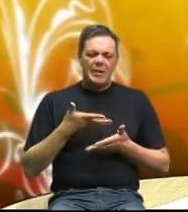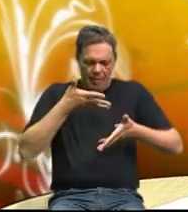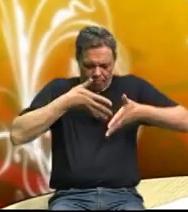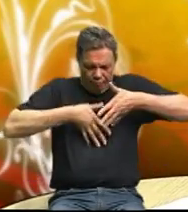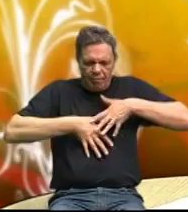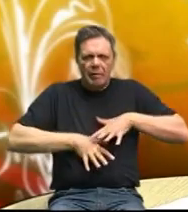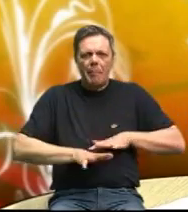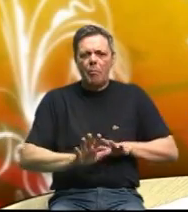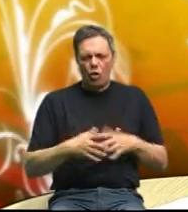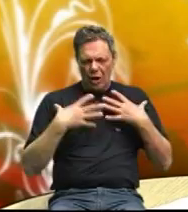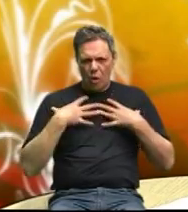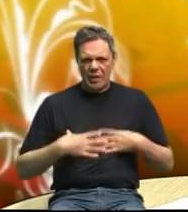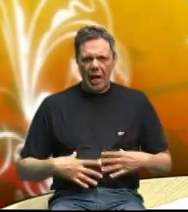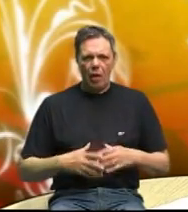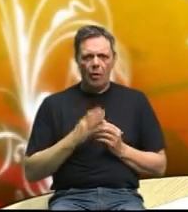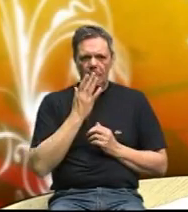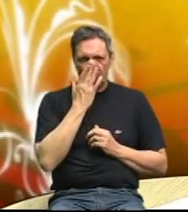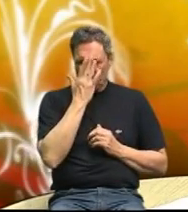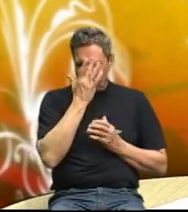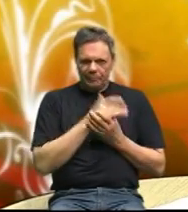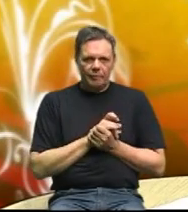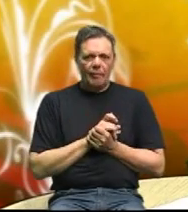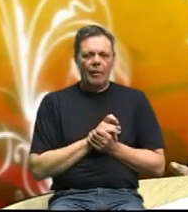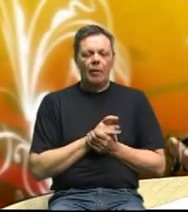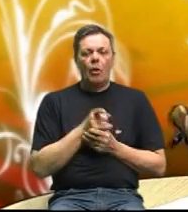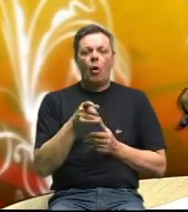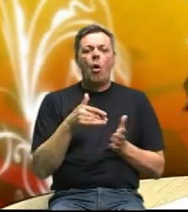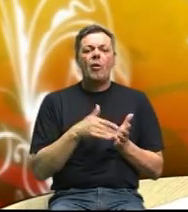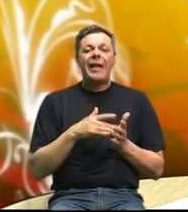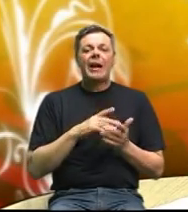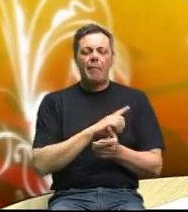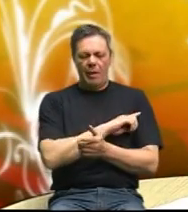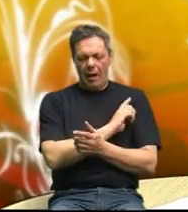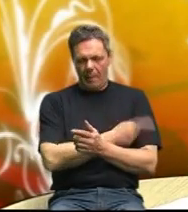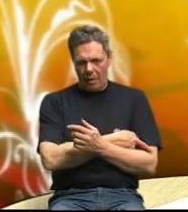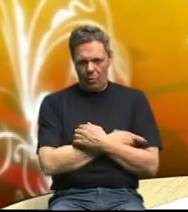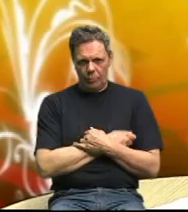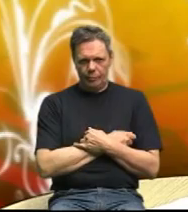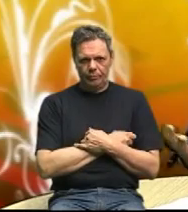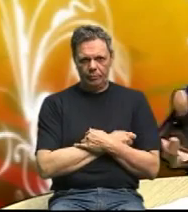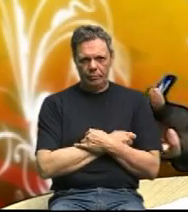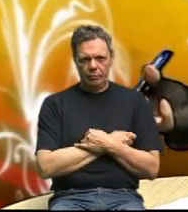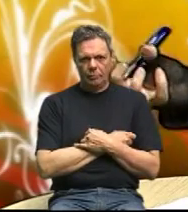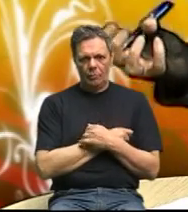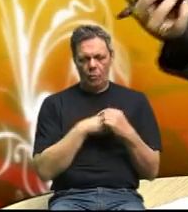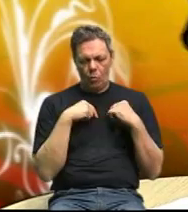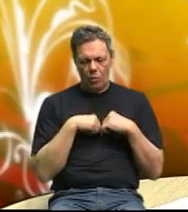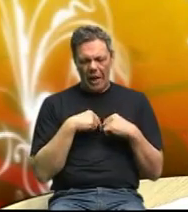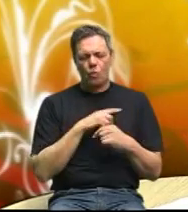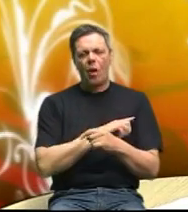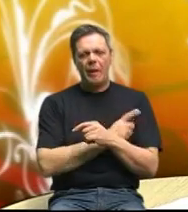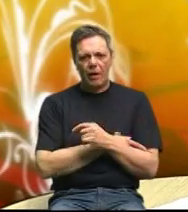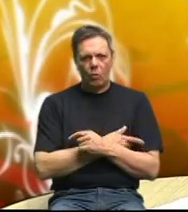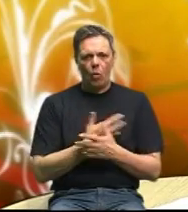metabolizirala ili otišla gdje treba ona treba energiju je li tako nutanju da i ona uzima